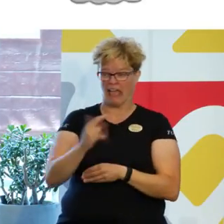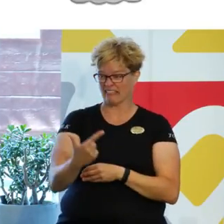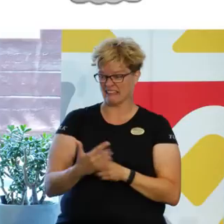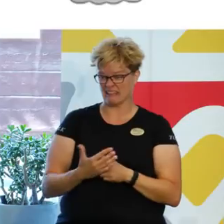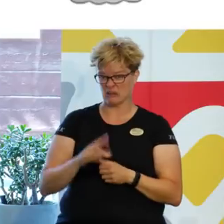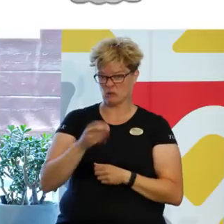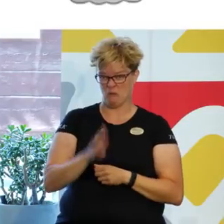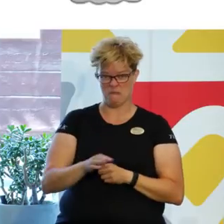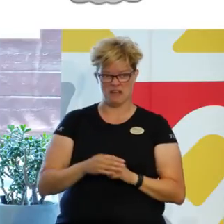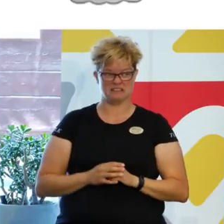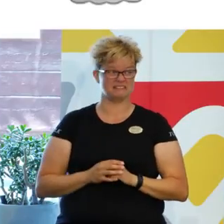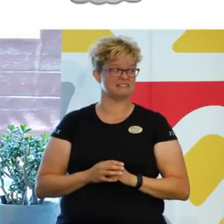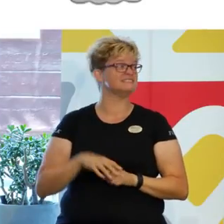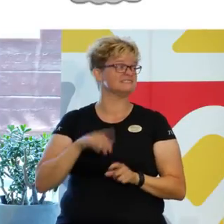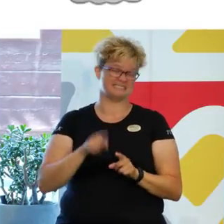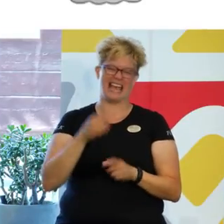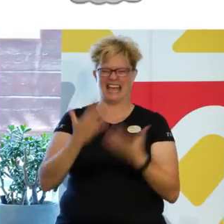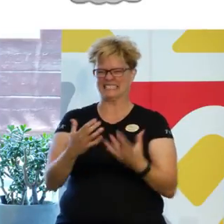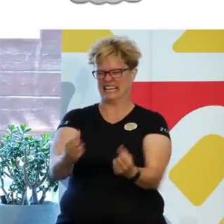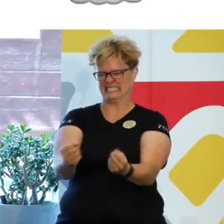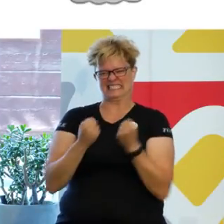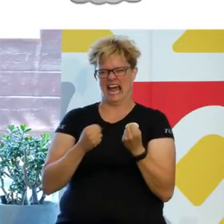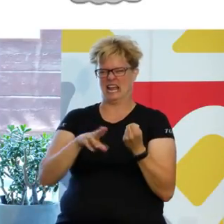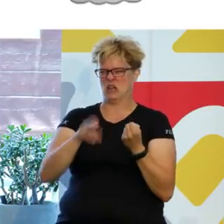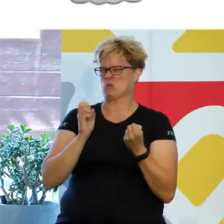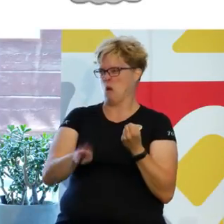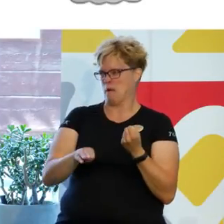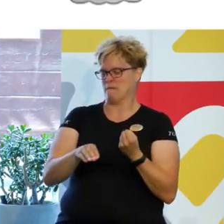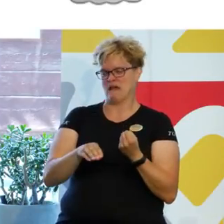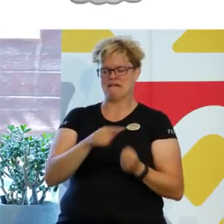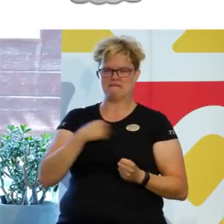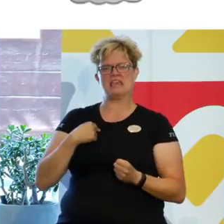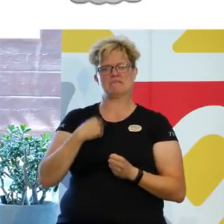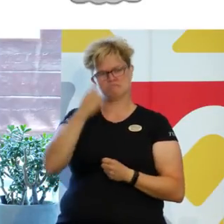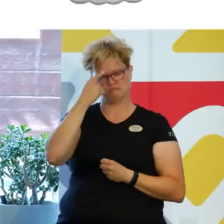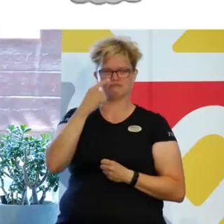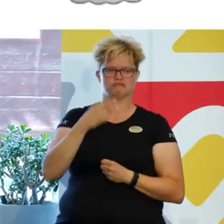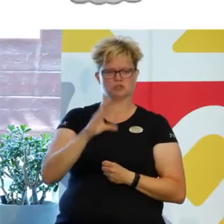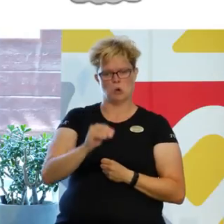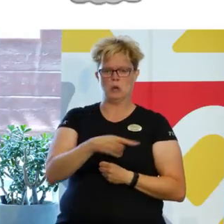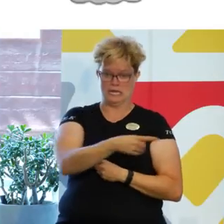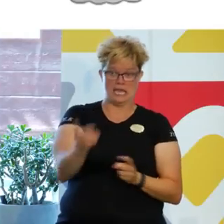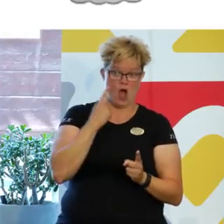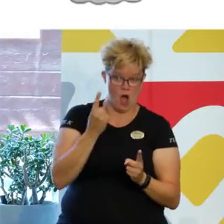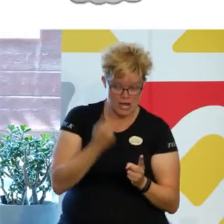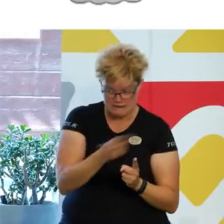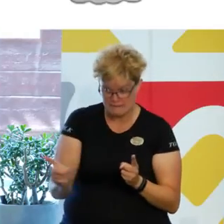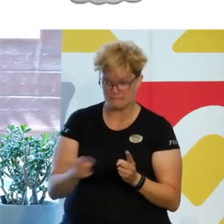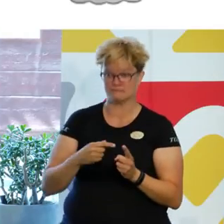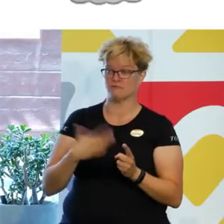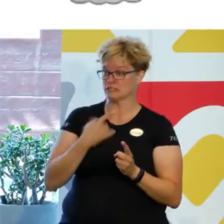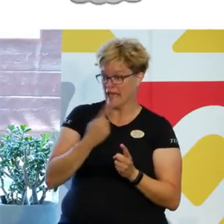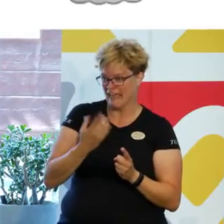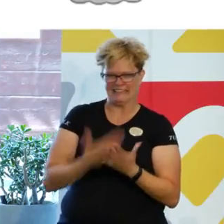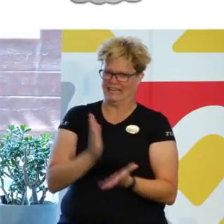Just funktionsfullkomlighetsnormen är en ganska stark norm. Vi förutsätter att... Jag förutsätter att ni hör vad jag säger.